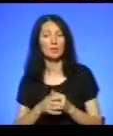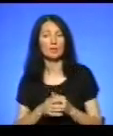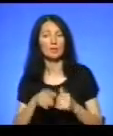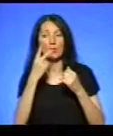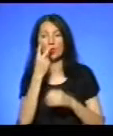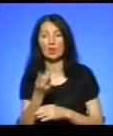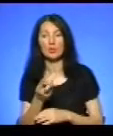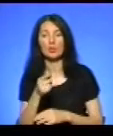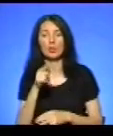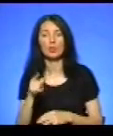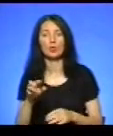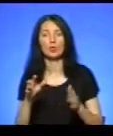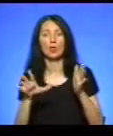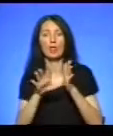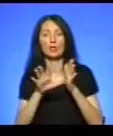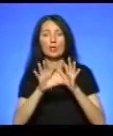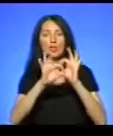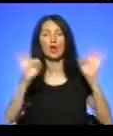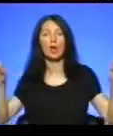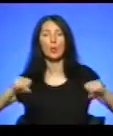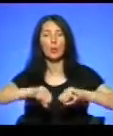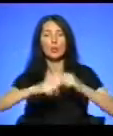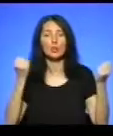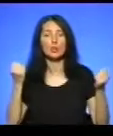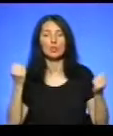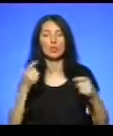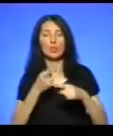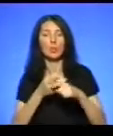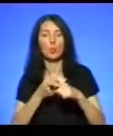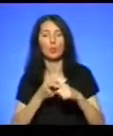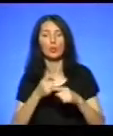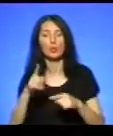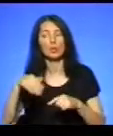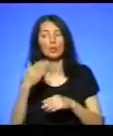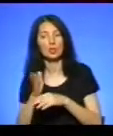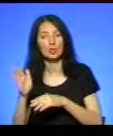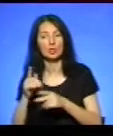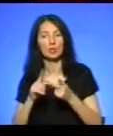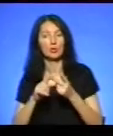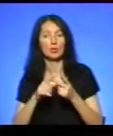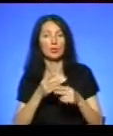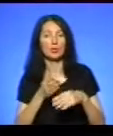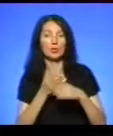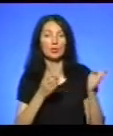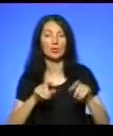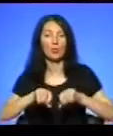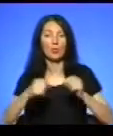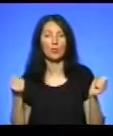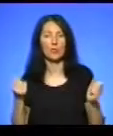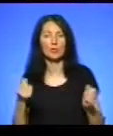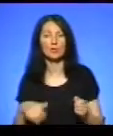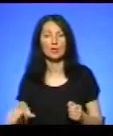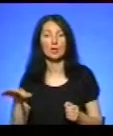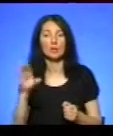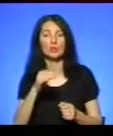Дивимося той кабель, що розірваний, ніби надвоє. Ви там, варі, одна кастина і друга. Розірвався. Ну, всі, на